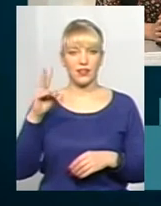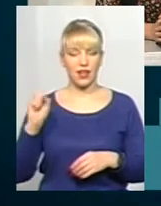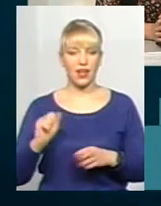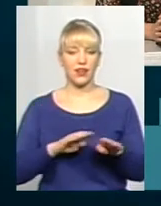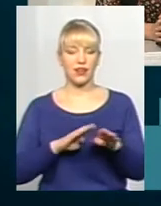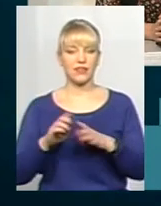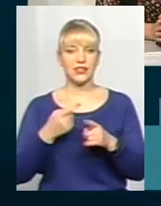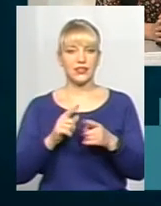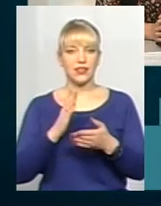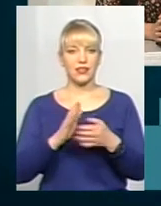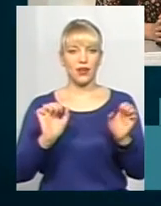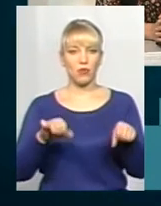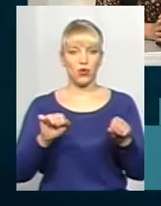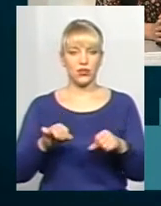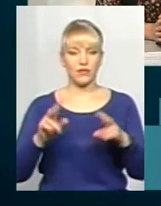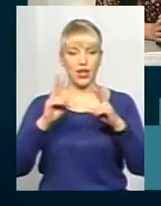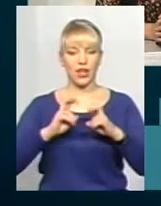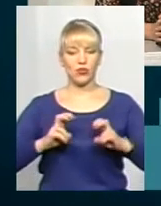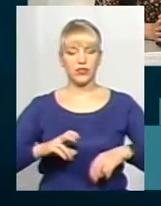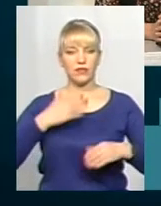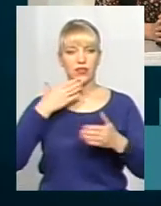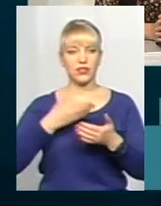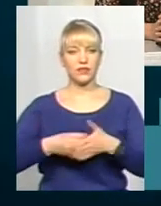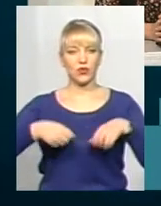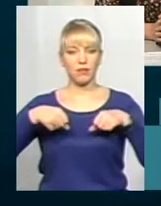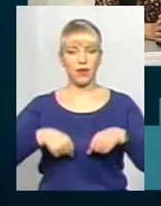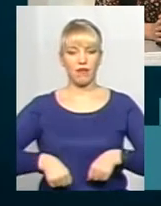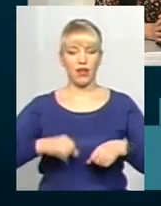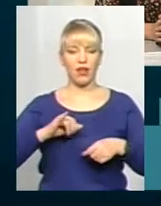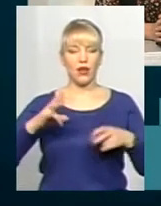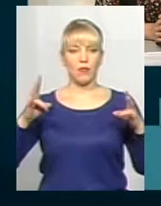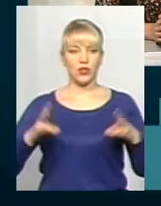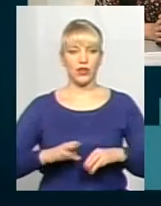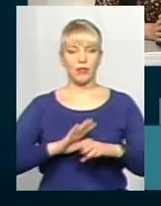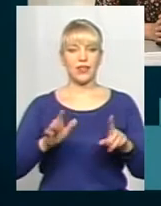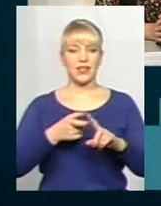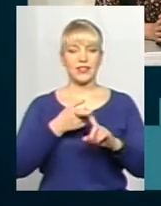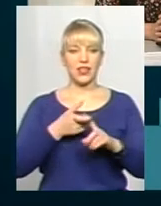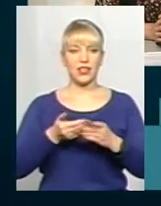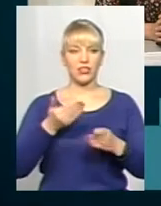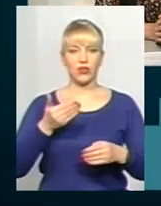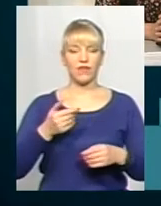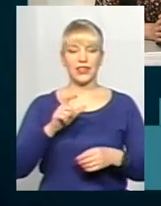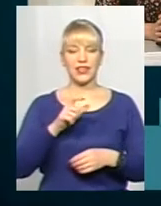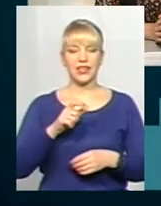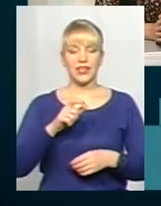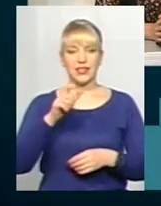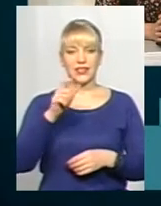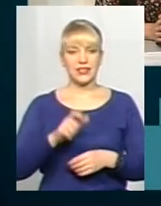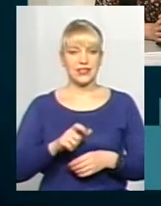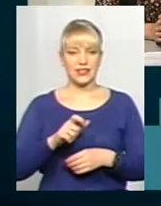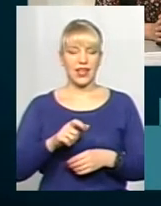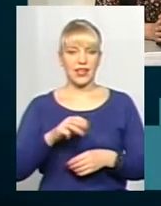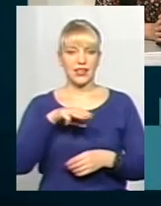можливості реалізувати свої права і потреби незалежно від статі і незалежно